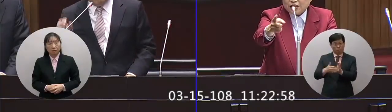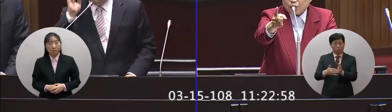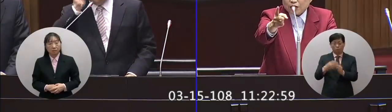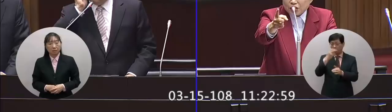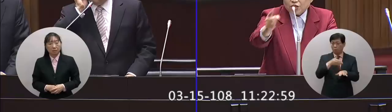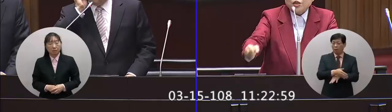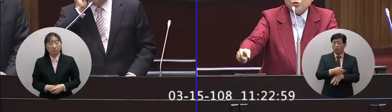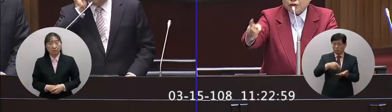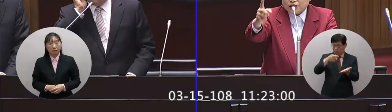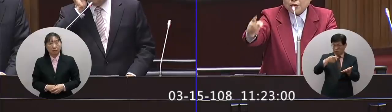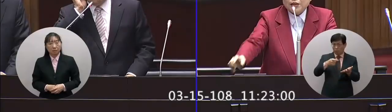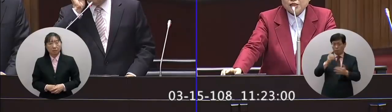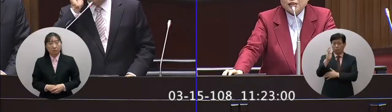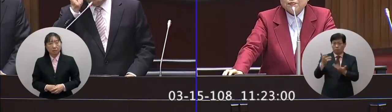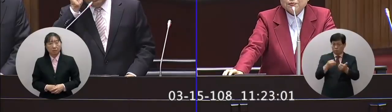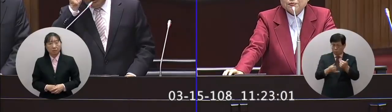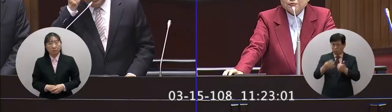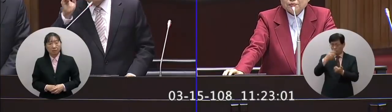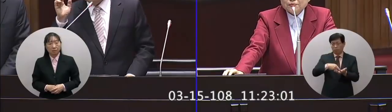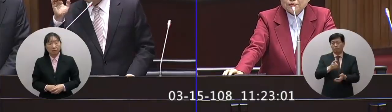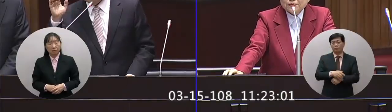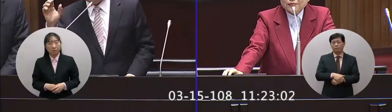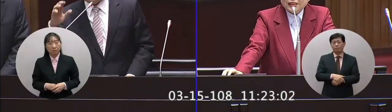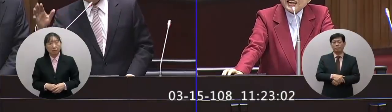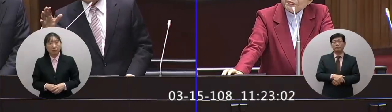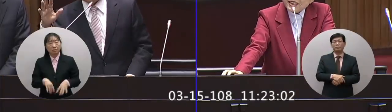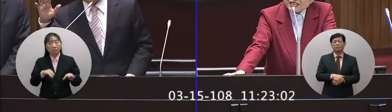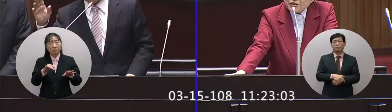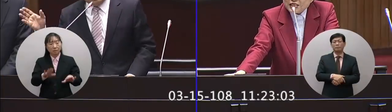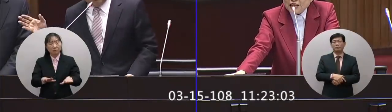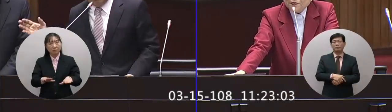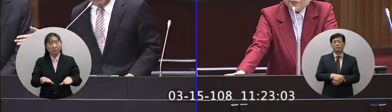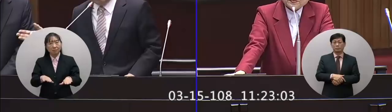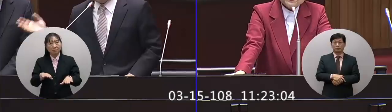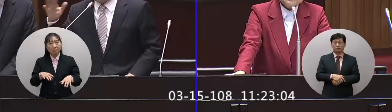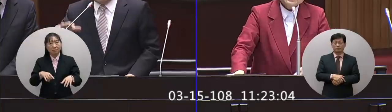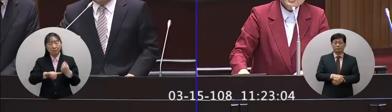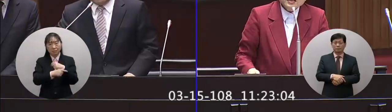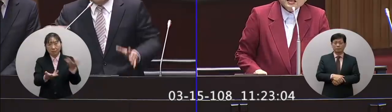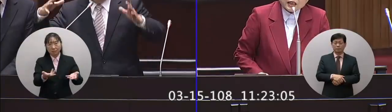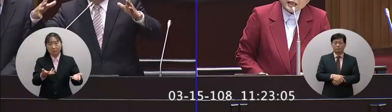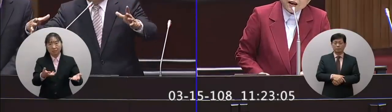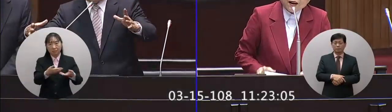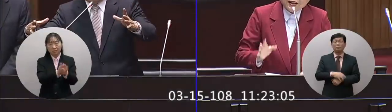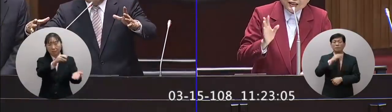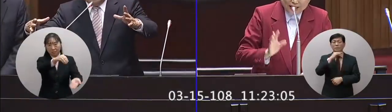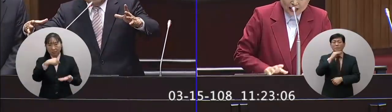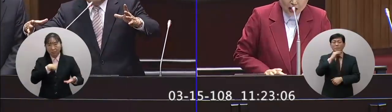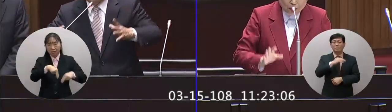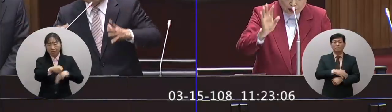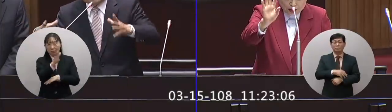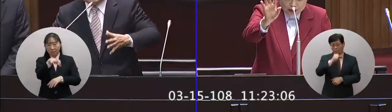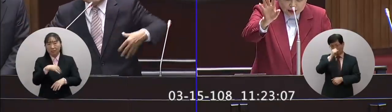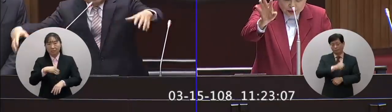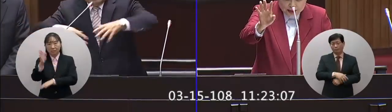行政院也審查過一次政務委員審查過一次因為現在最後法務部送到院會來會有政務